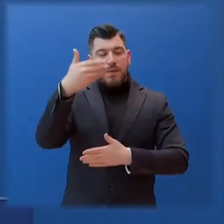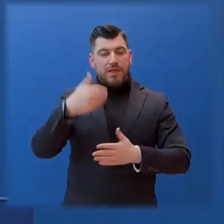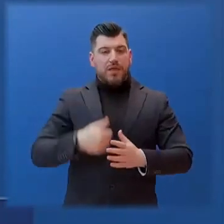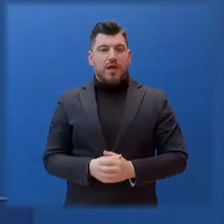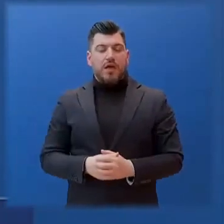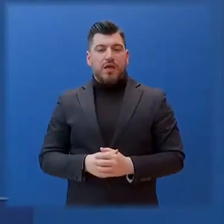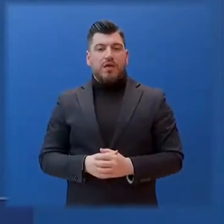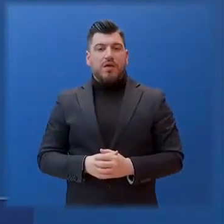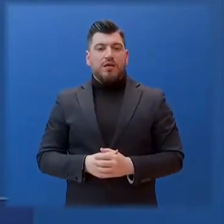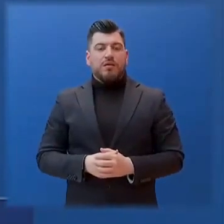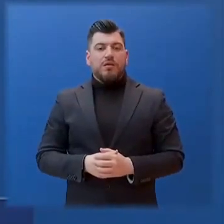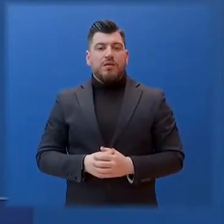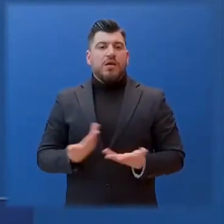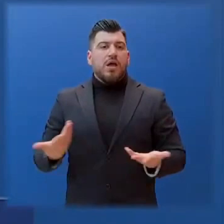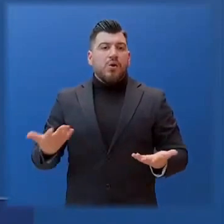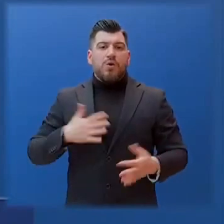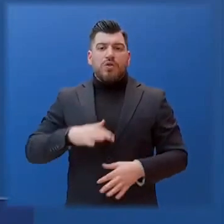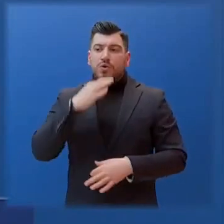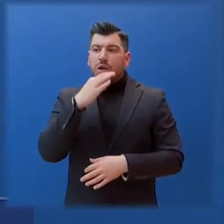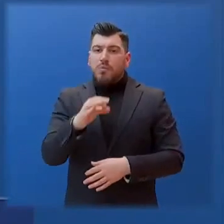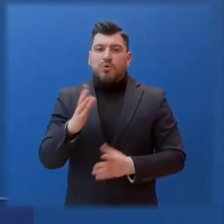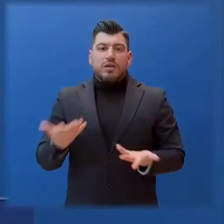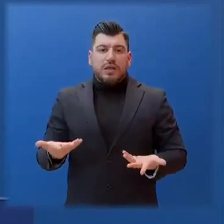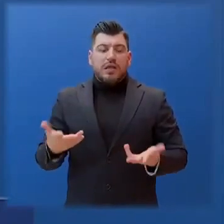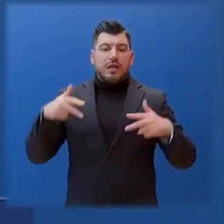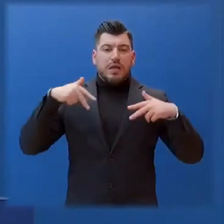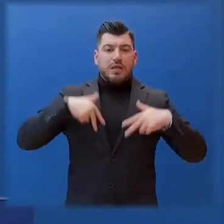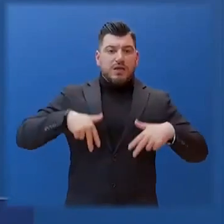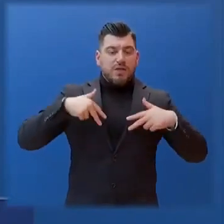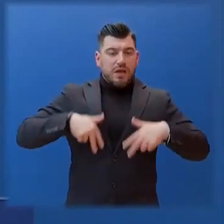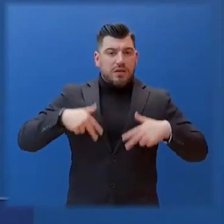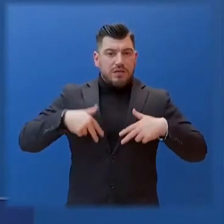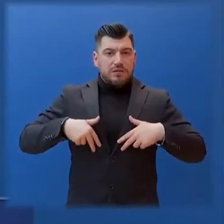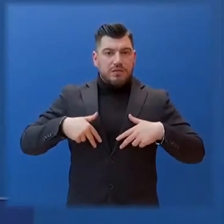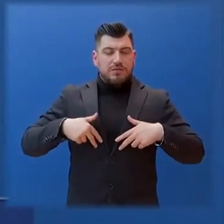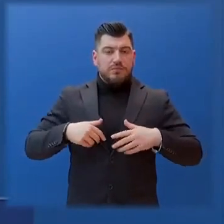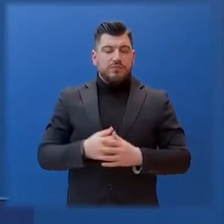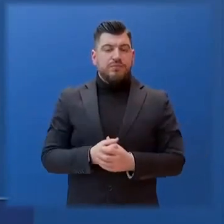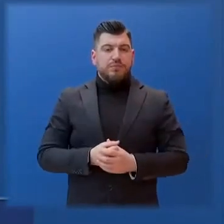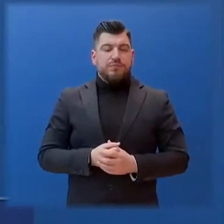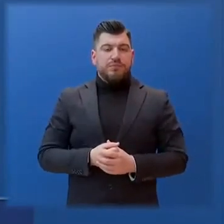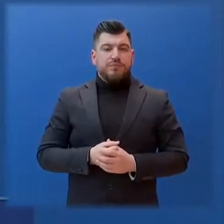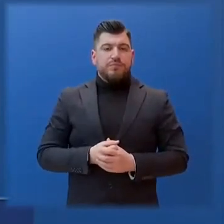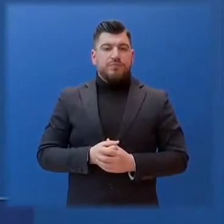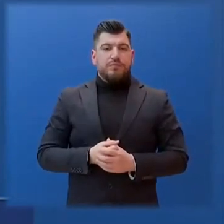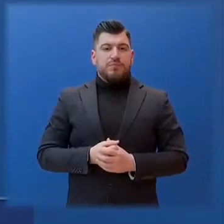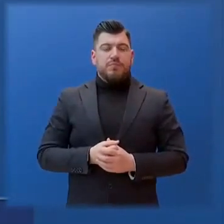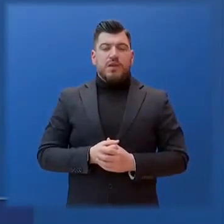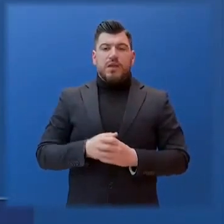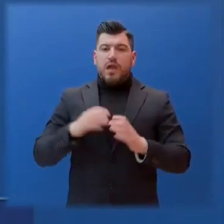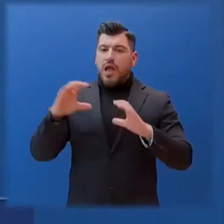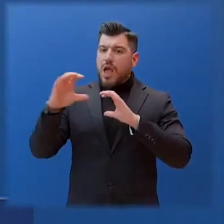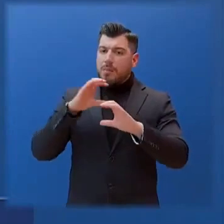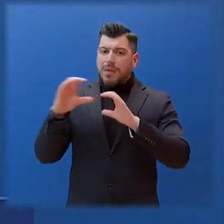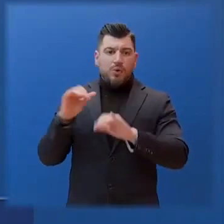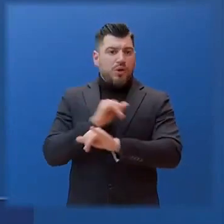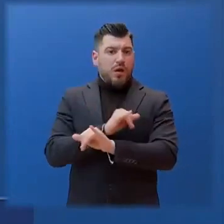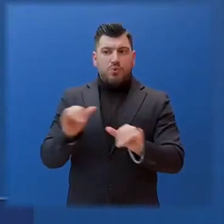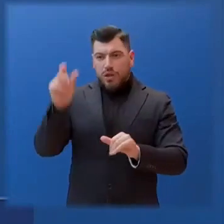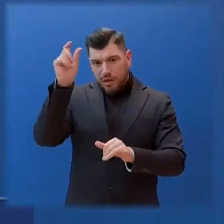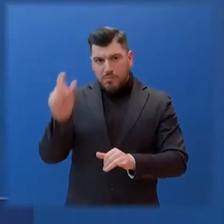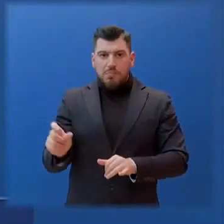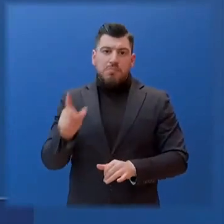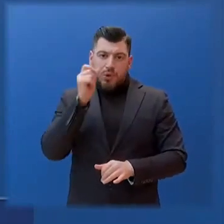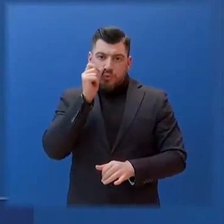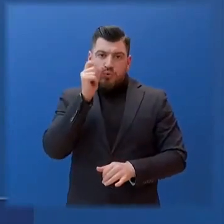Πέραν τούτο, αυτό που έχω να σας πω είναι το Μέγαρο Μαξίμου και η κυβέρνηση. Ουδέποτε είχε, ούτε έχει επικοινωνία καμία με το συγκεκριμένο κύριο.